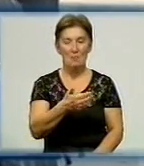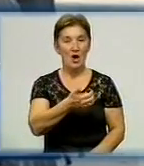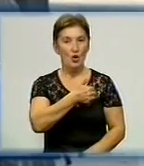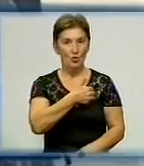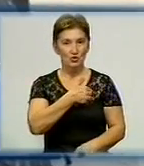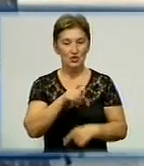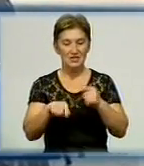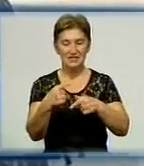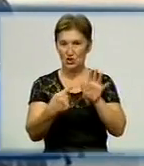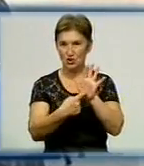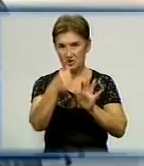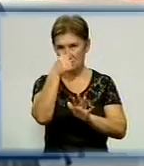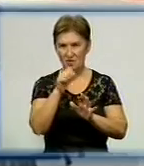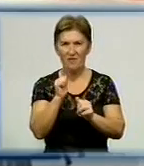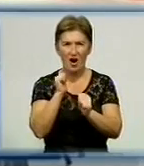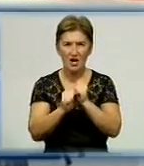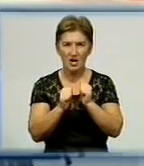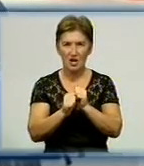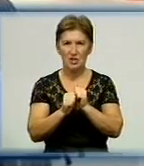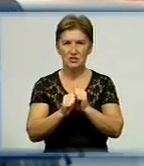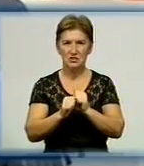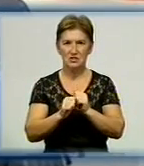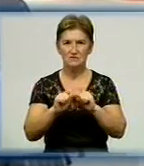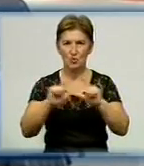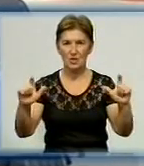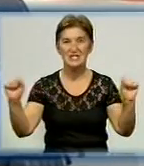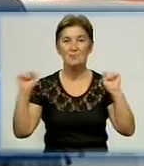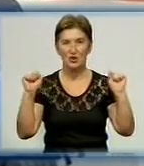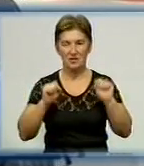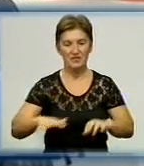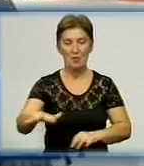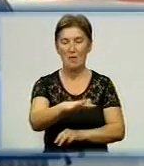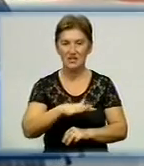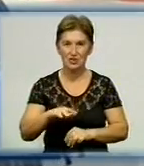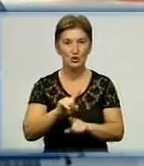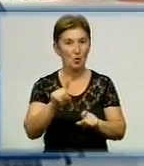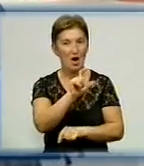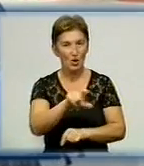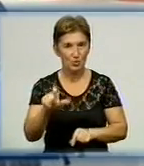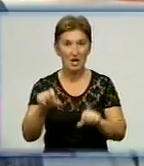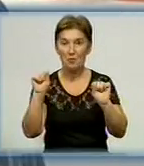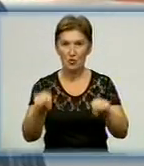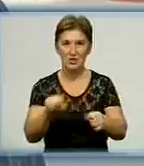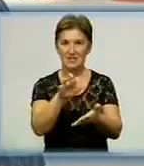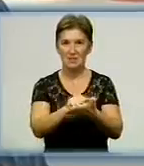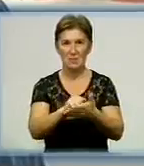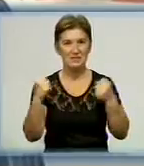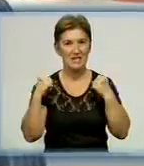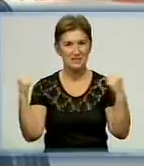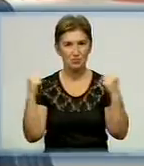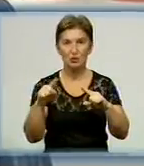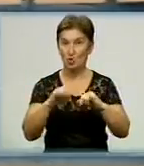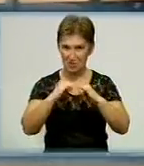за шість місяців встановити у кожній загальноосвітній школі спортивний майданчик, щоб люди могли займатися спортом, щоб